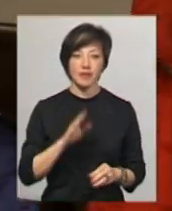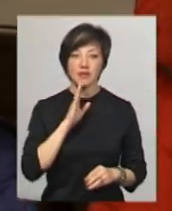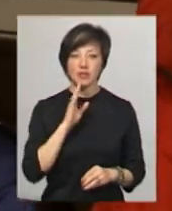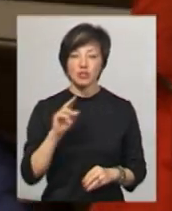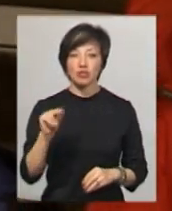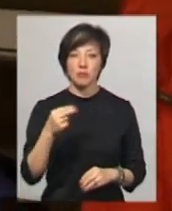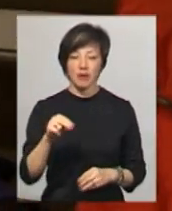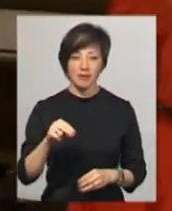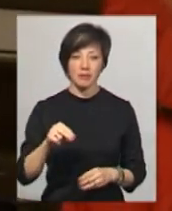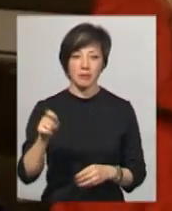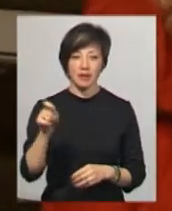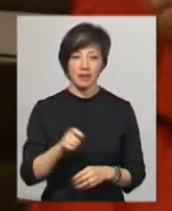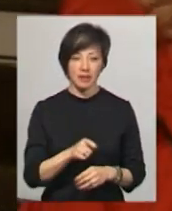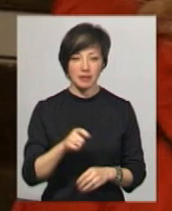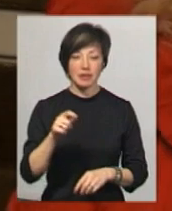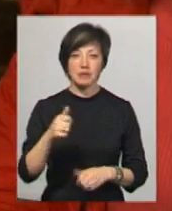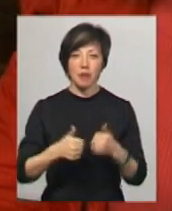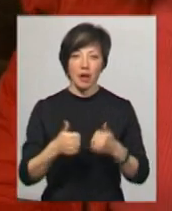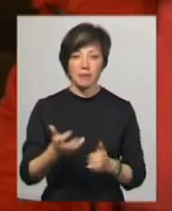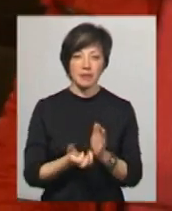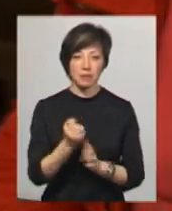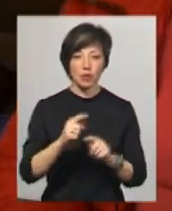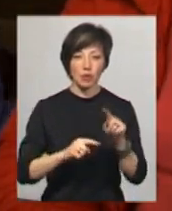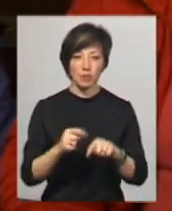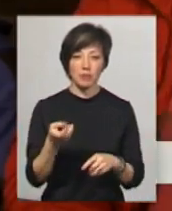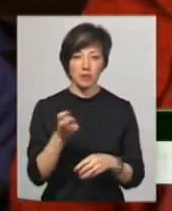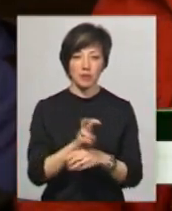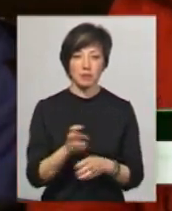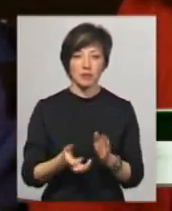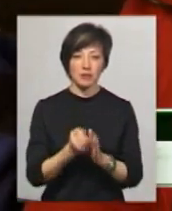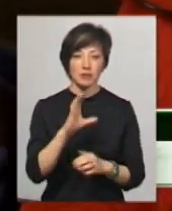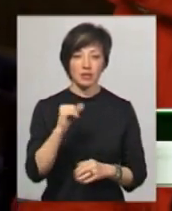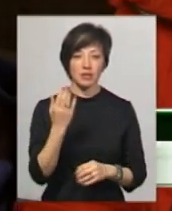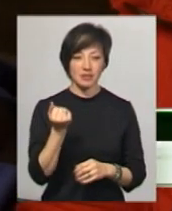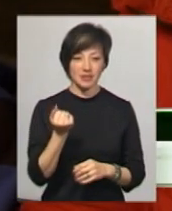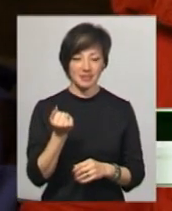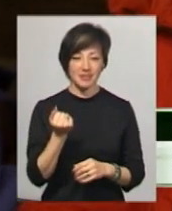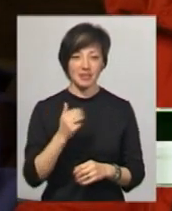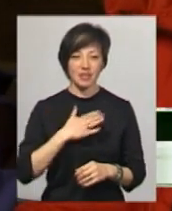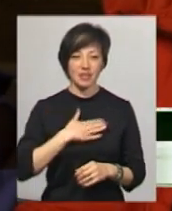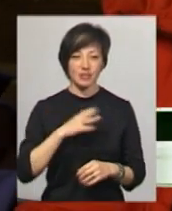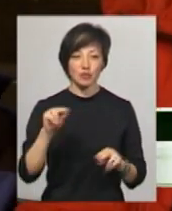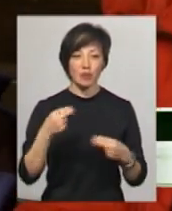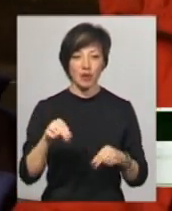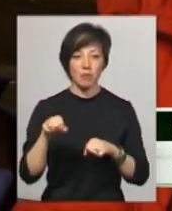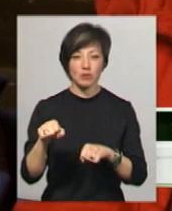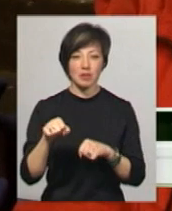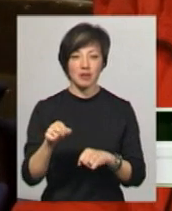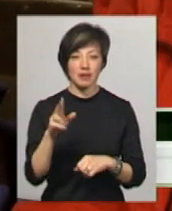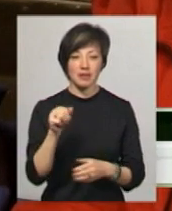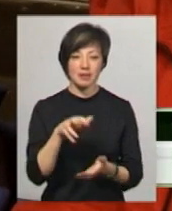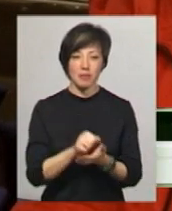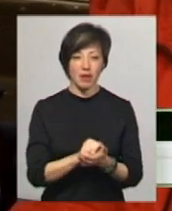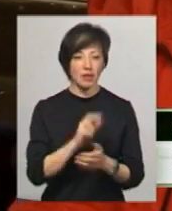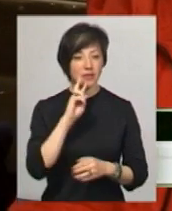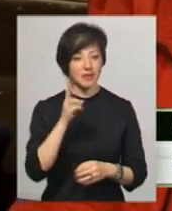чимировець, приїхала на змагання підтримати родичку. Сьогодні прийшла підтримати Сашку Джигун, наша чимировецька боксерка, займається